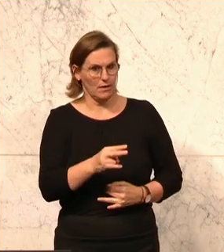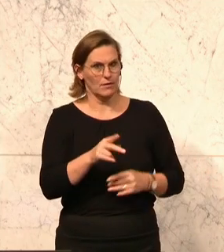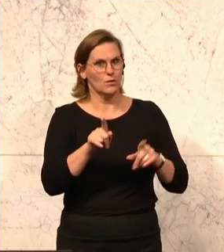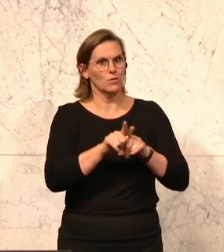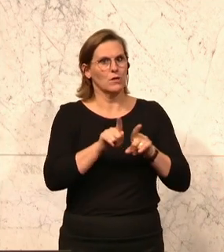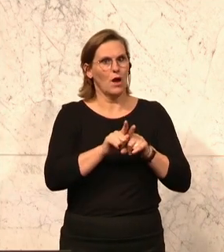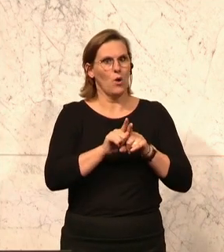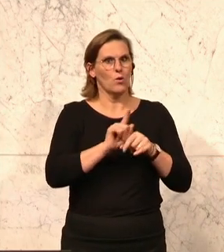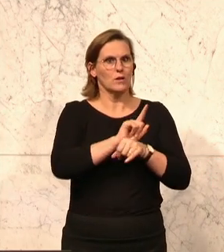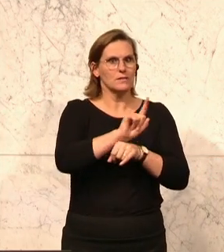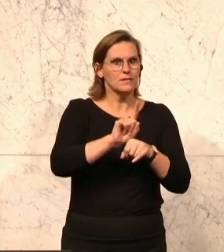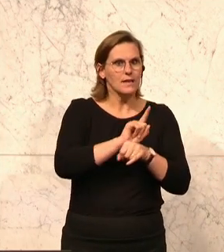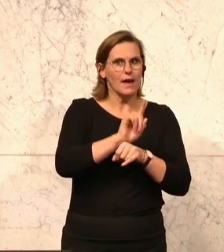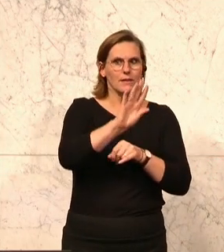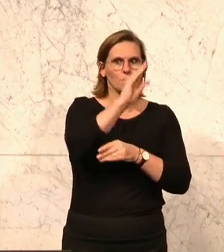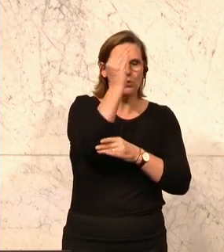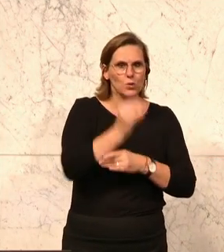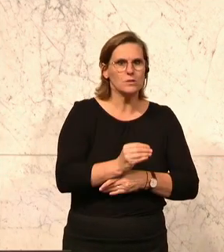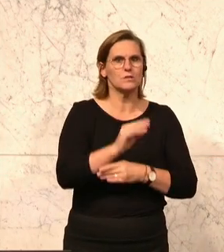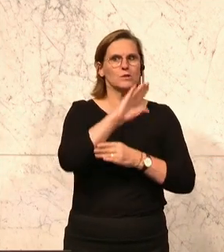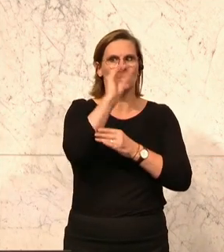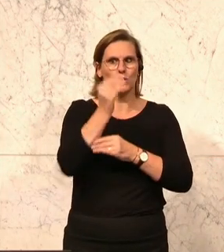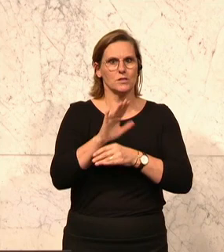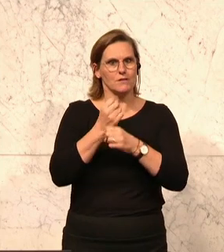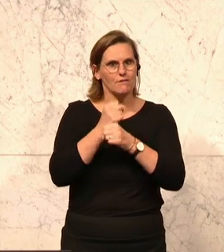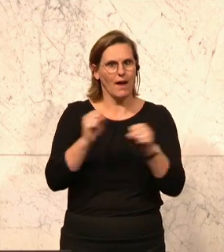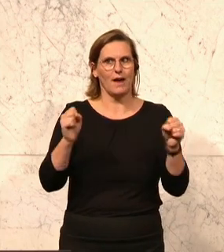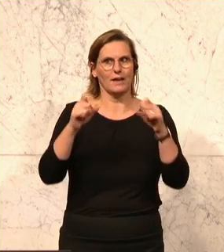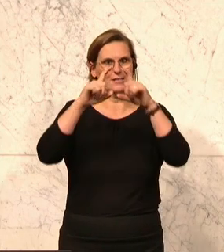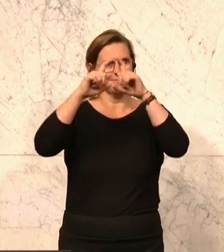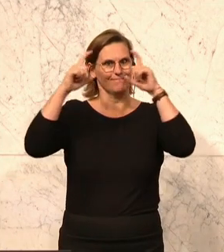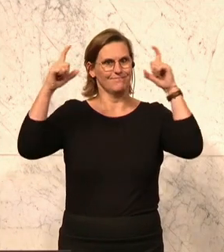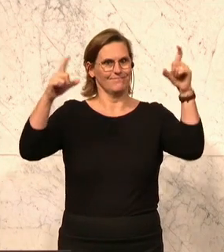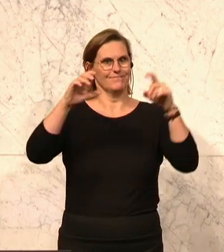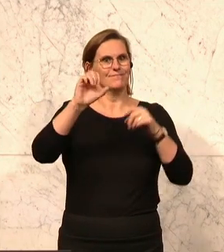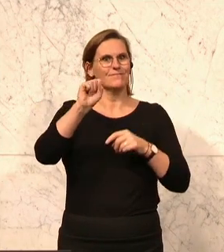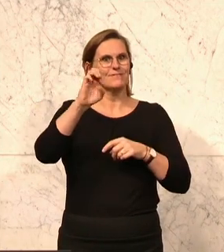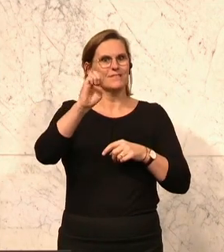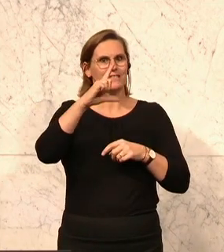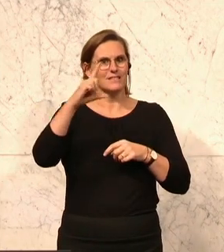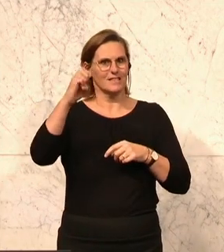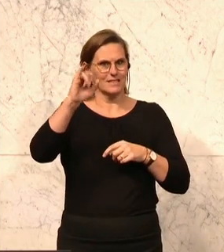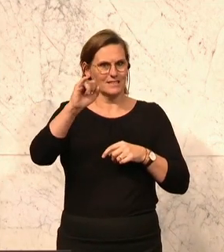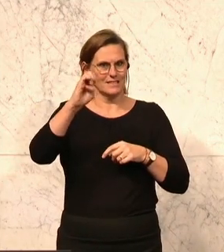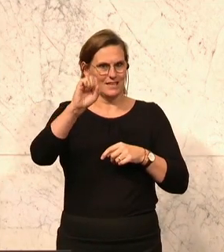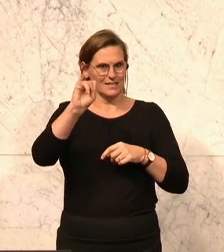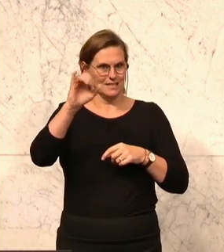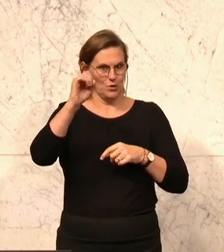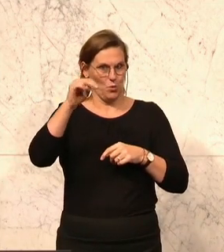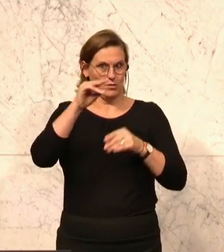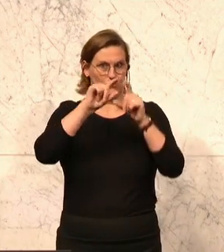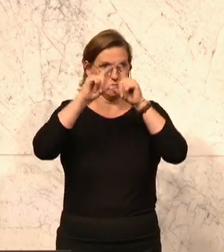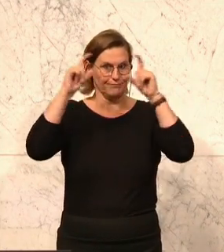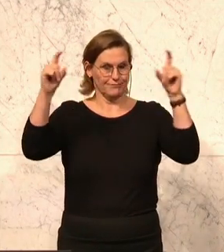der Kunst, ihre Freiheit steht am Gebäude der Sezession. In diesem Sinne ist es höchst erfreulich, wenn wir heute vom